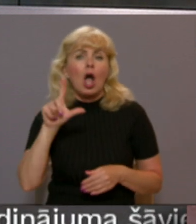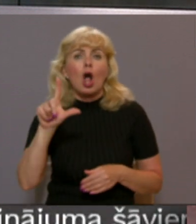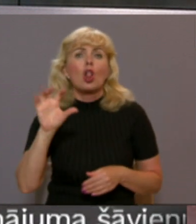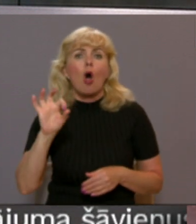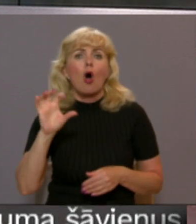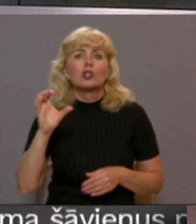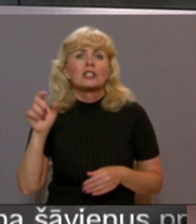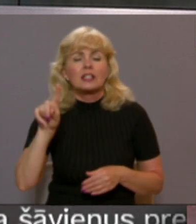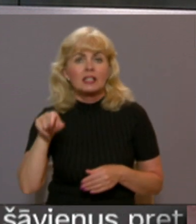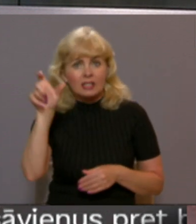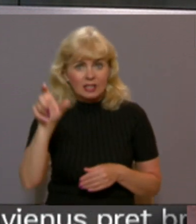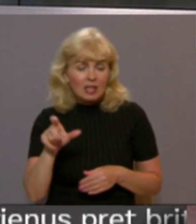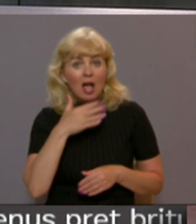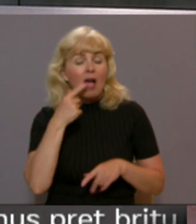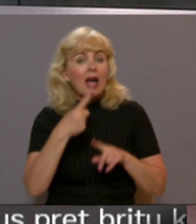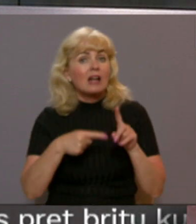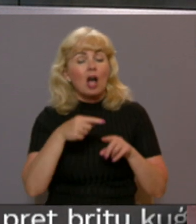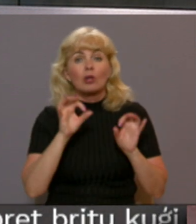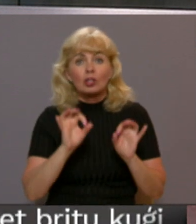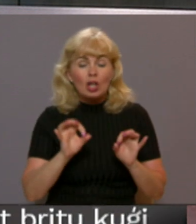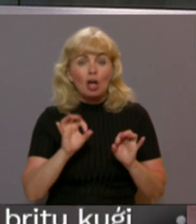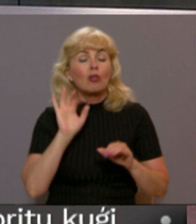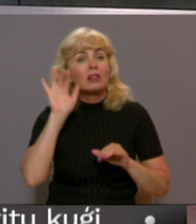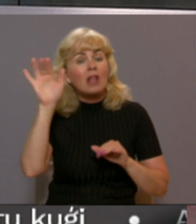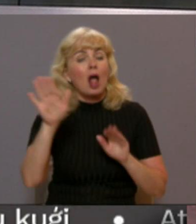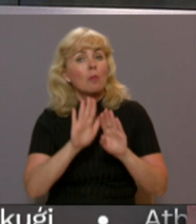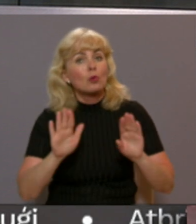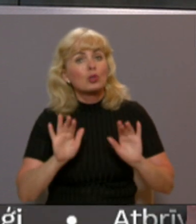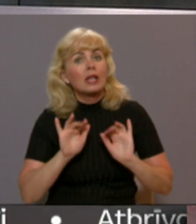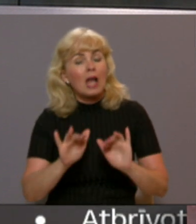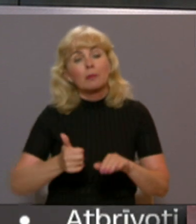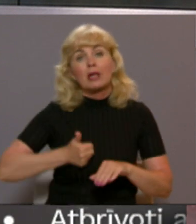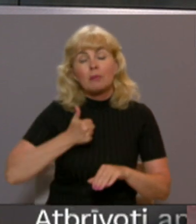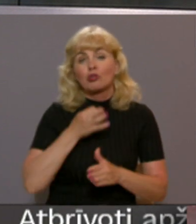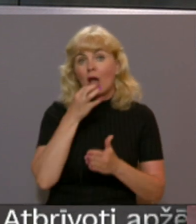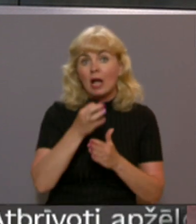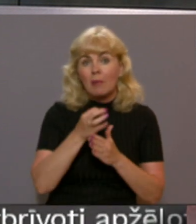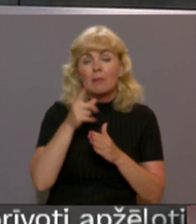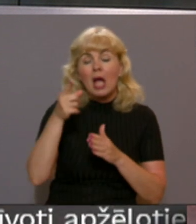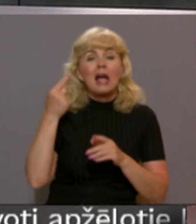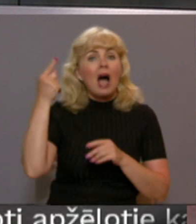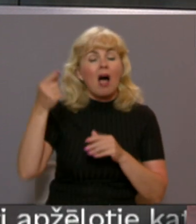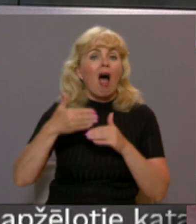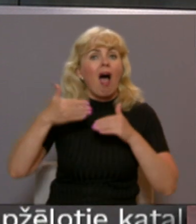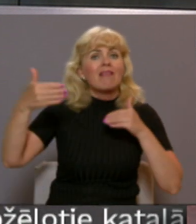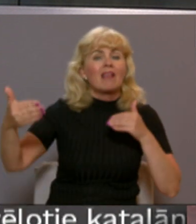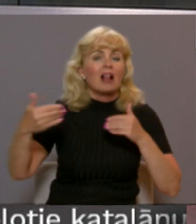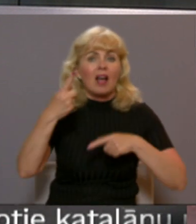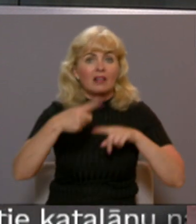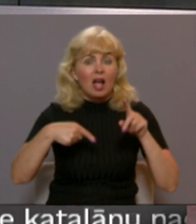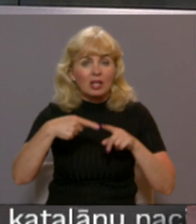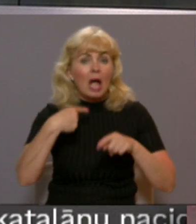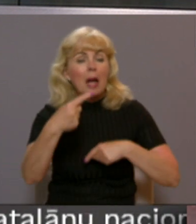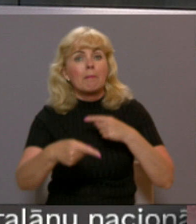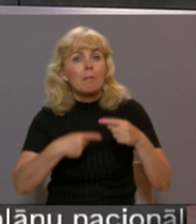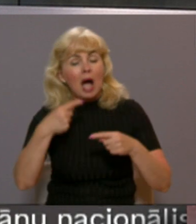Tā kā viņam nebija tiešo radinieku par tālāko muzeja darbību un īpašumiem jālēmi attālākiem radiniekiem. Un mantiniekiem radušās